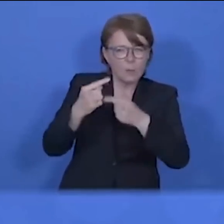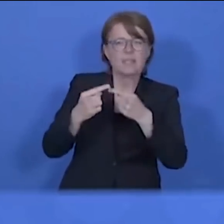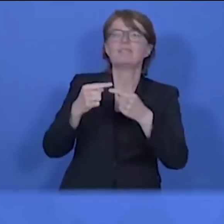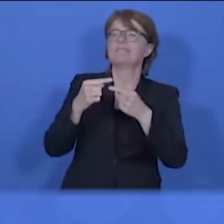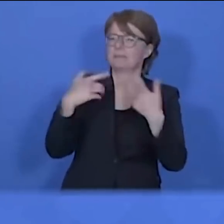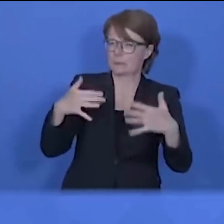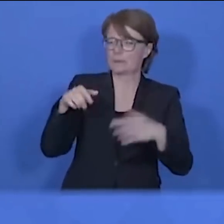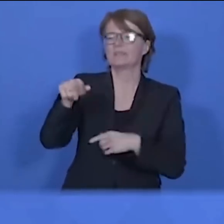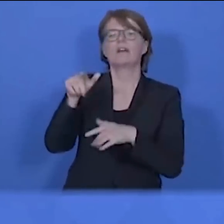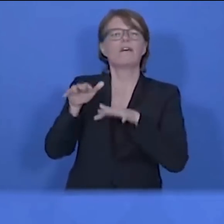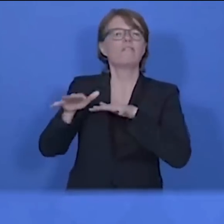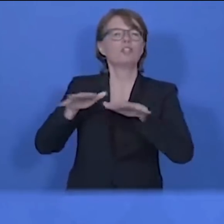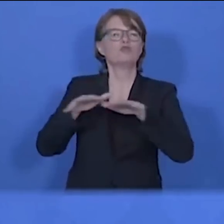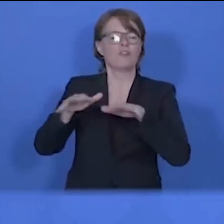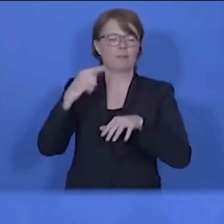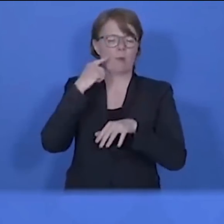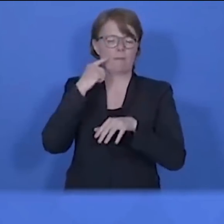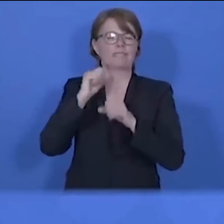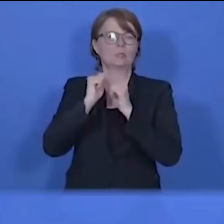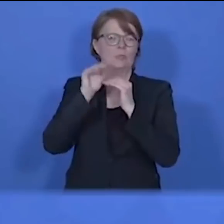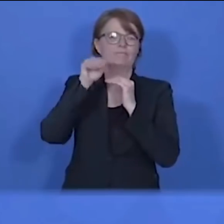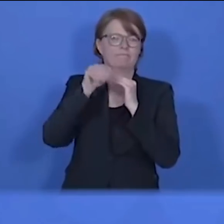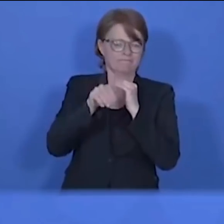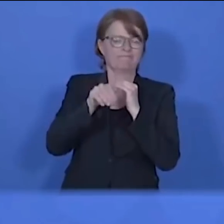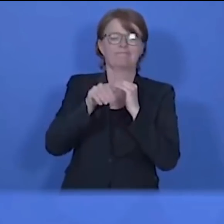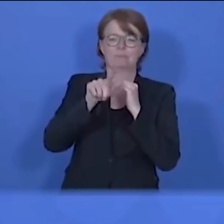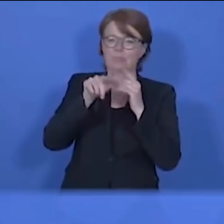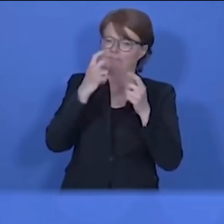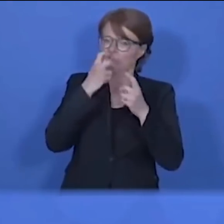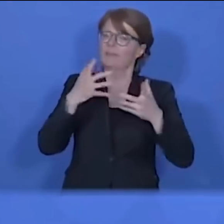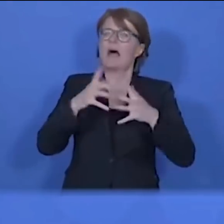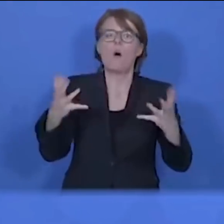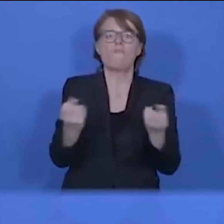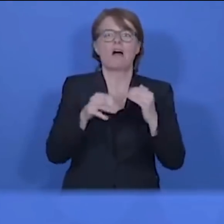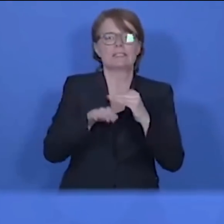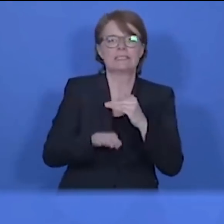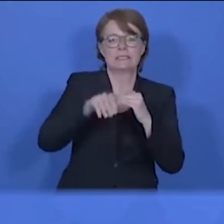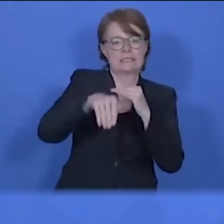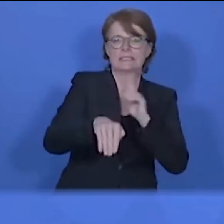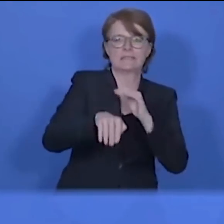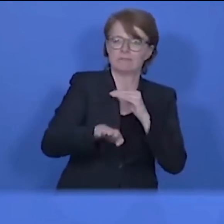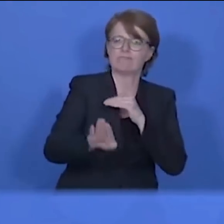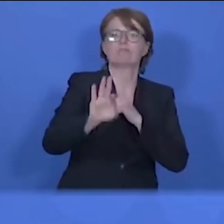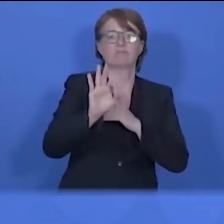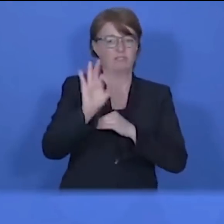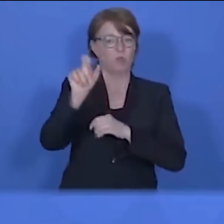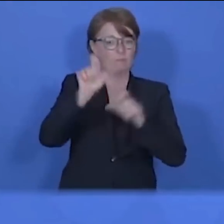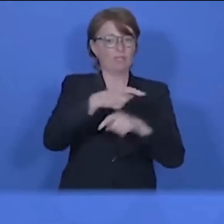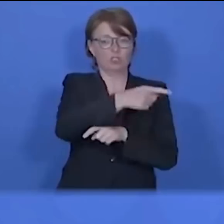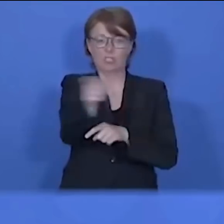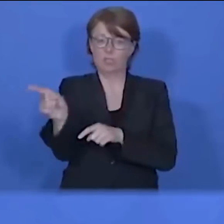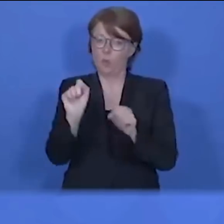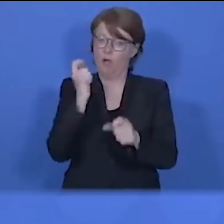wirtschaftliche Auswirkungen gibt, die wir versuchen abzufedern. Trotzdem natürlich sind sie mit großen, großen Härten für